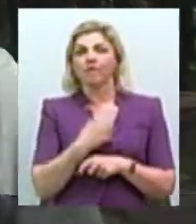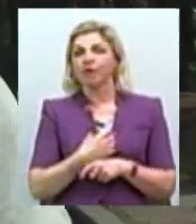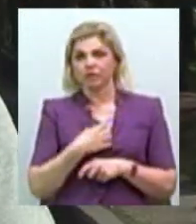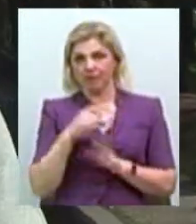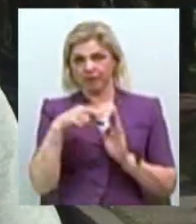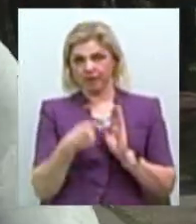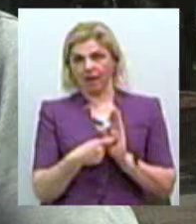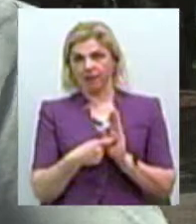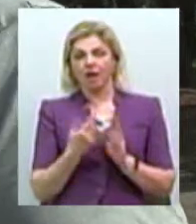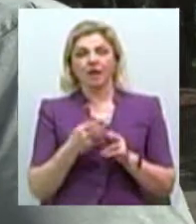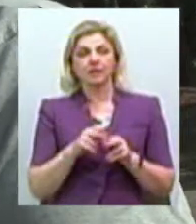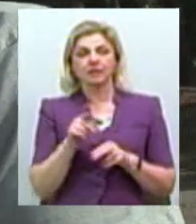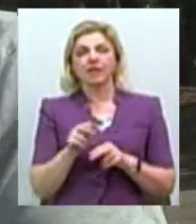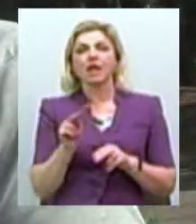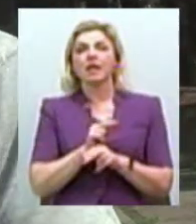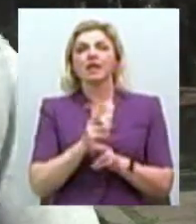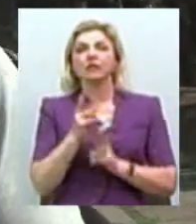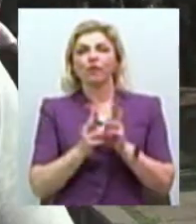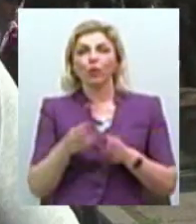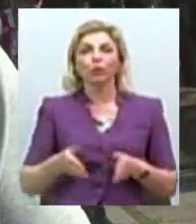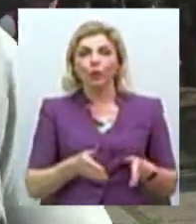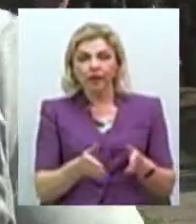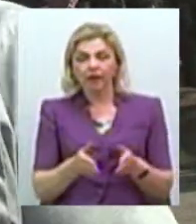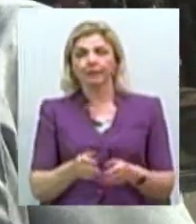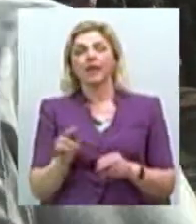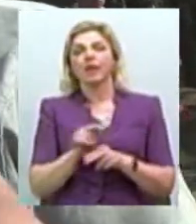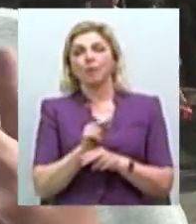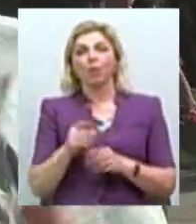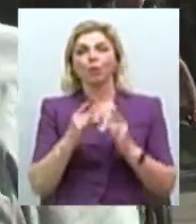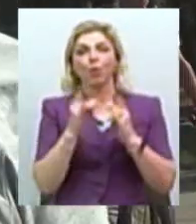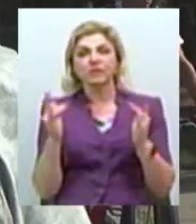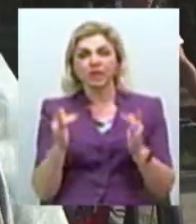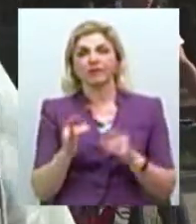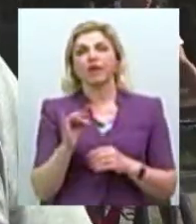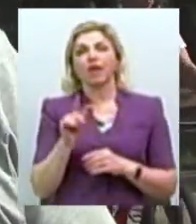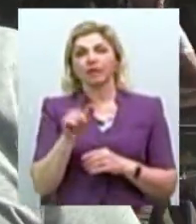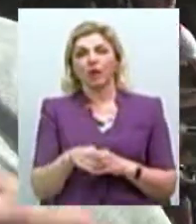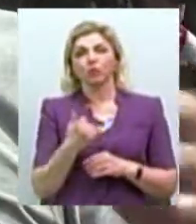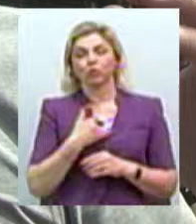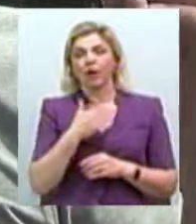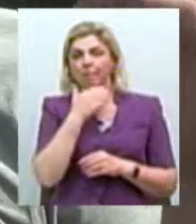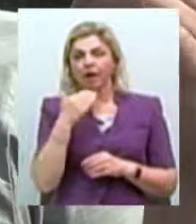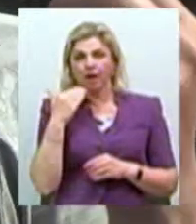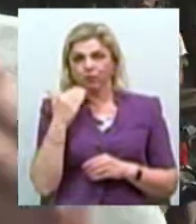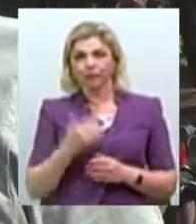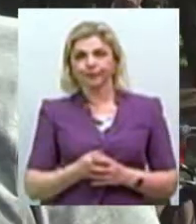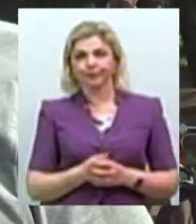питання. Це реставрування дорів, реставрування мостів. Також в нас багато